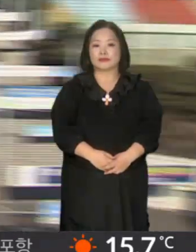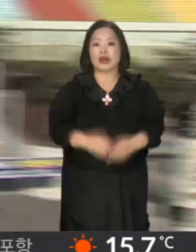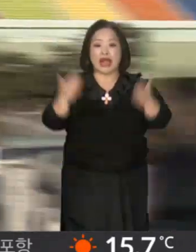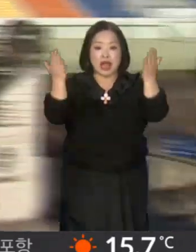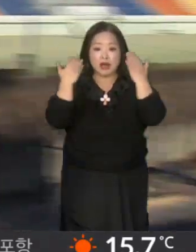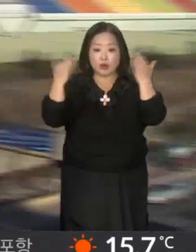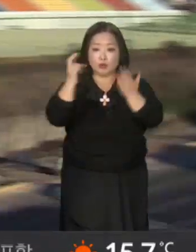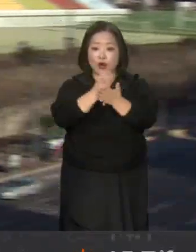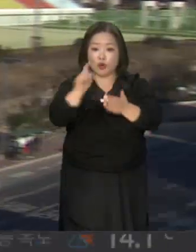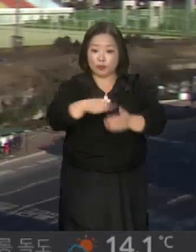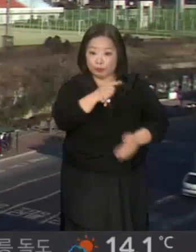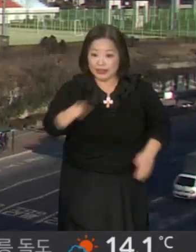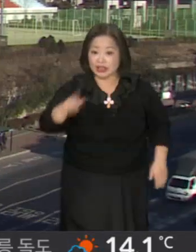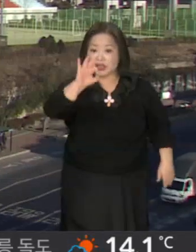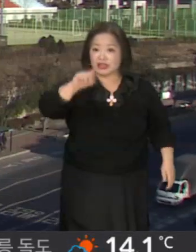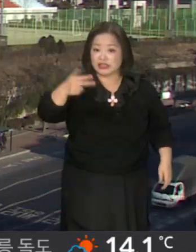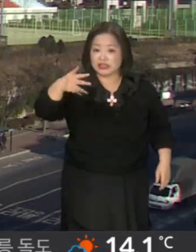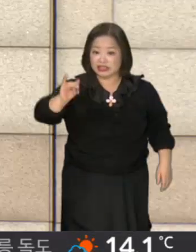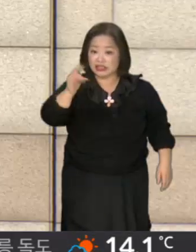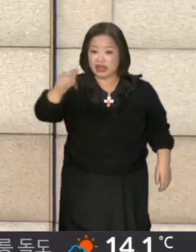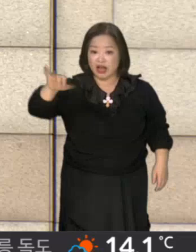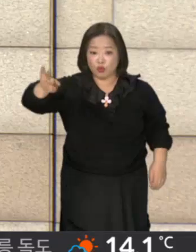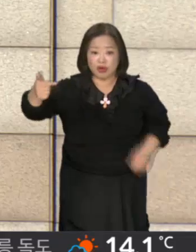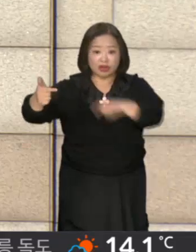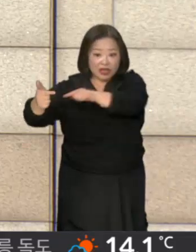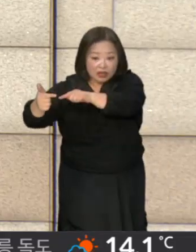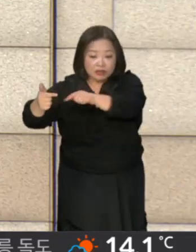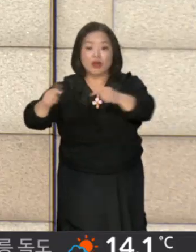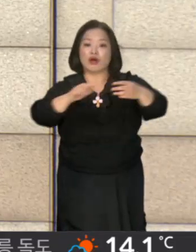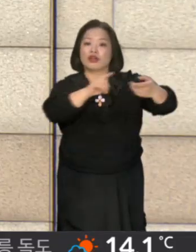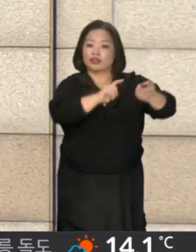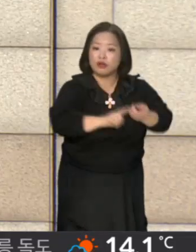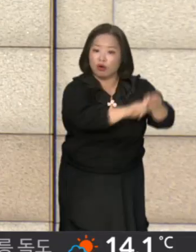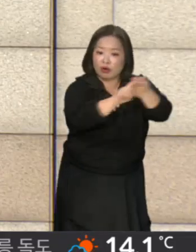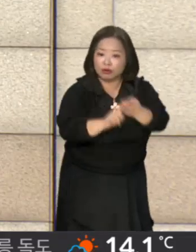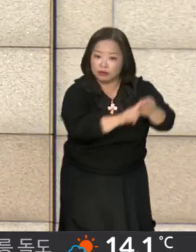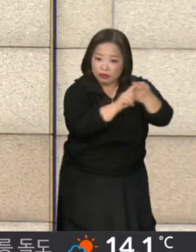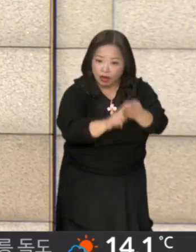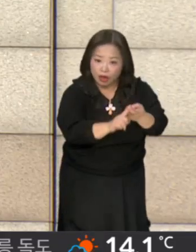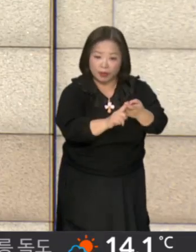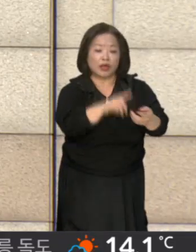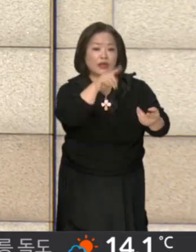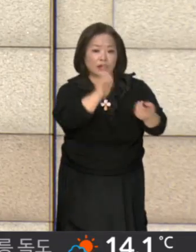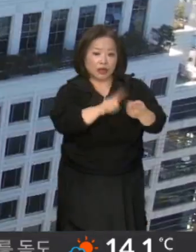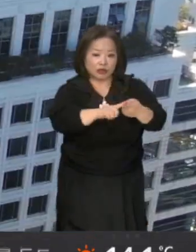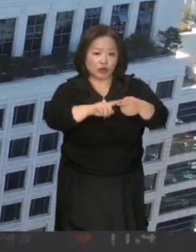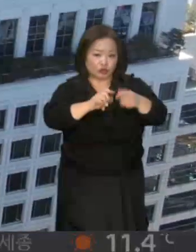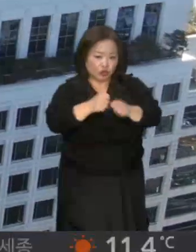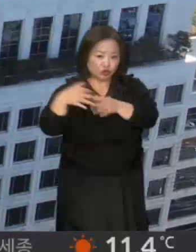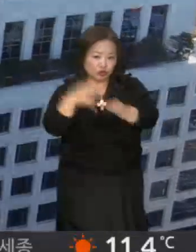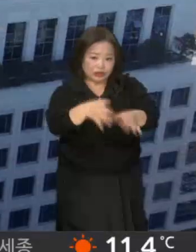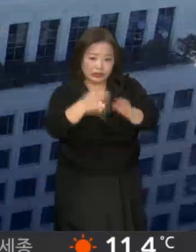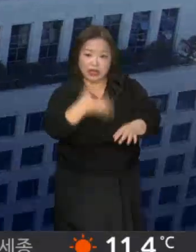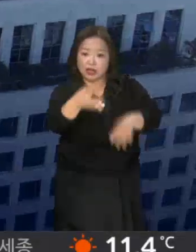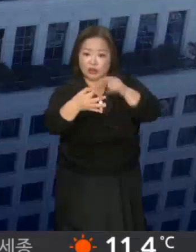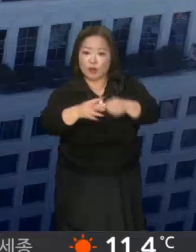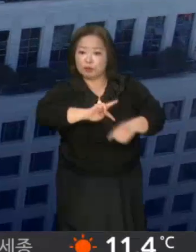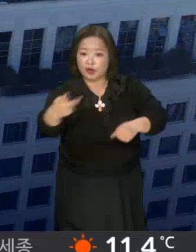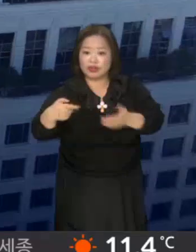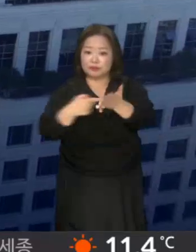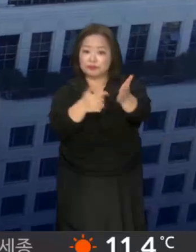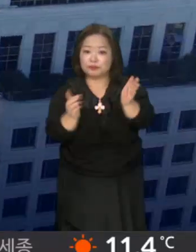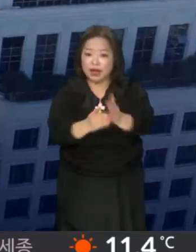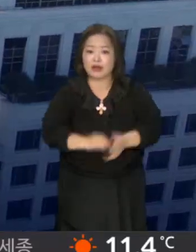학교법인 을지학원이 연합뉴스티비 최다액 출자자 변경 승인 심사를 신청했습니다. 당초 연합뉴스티비